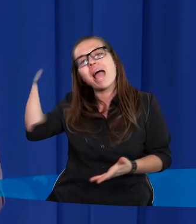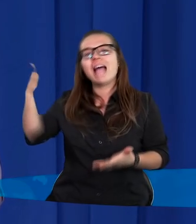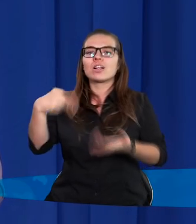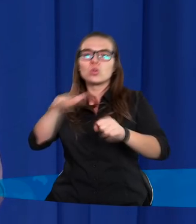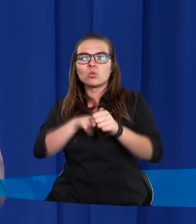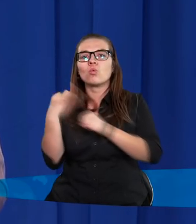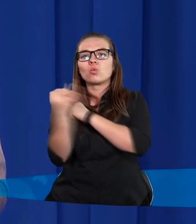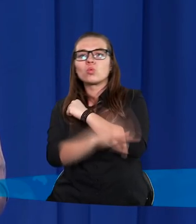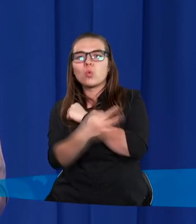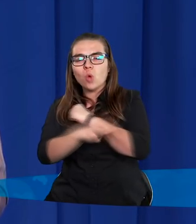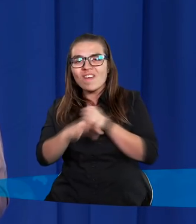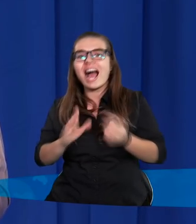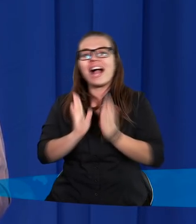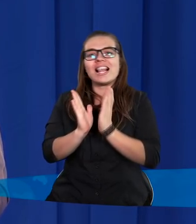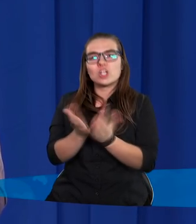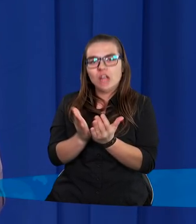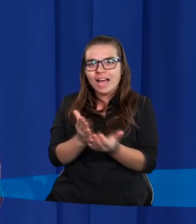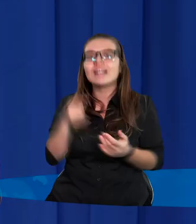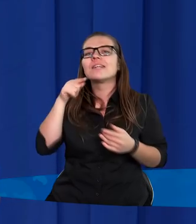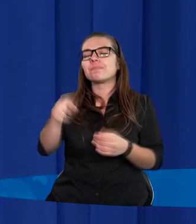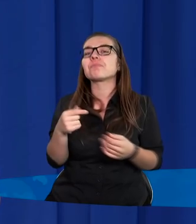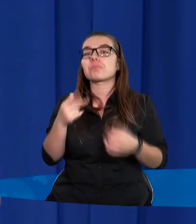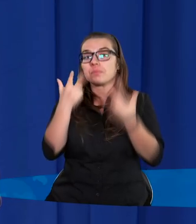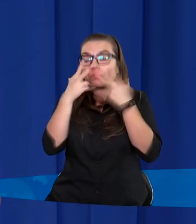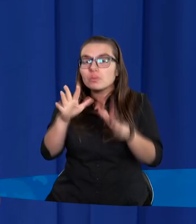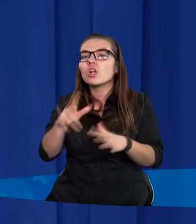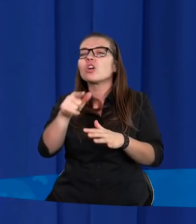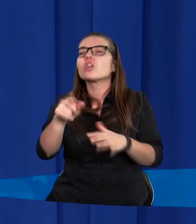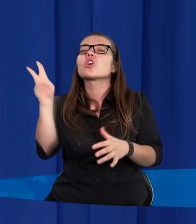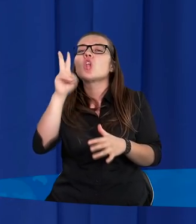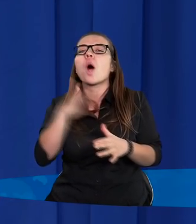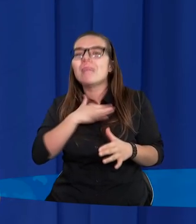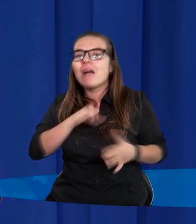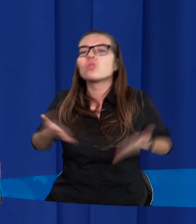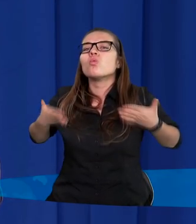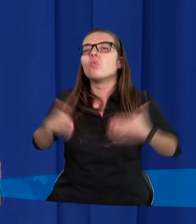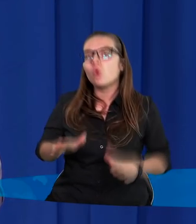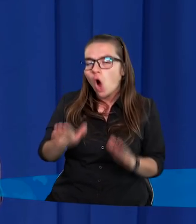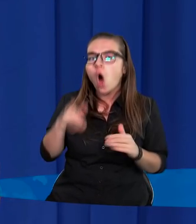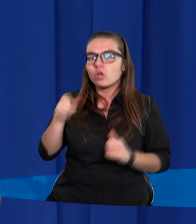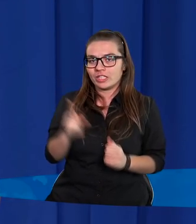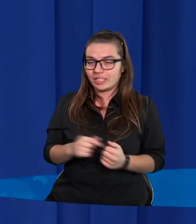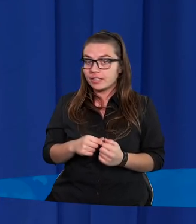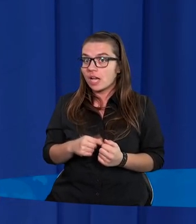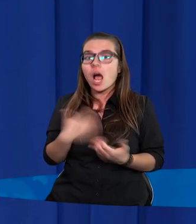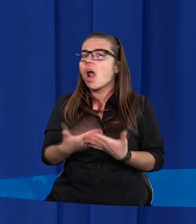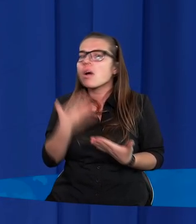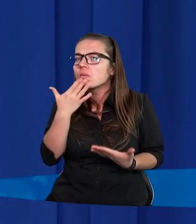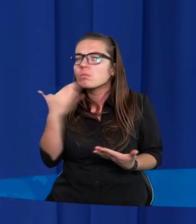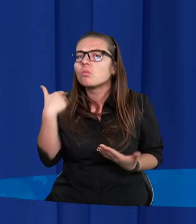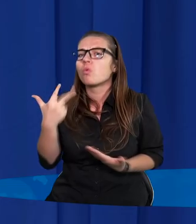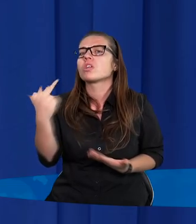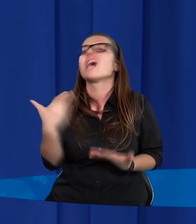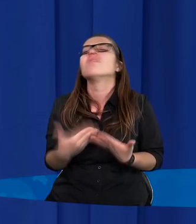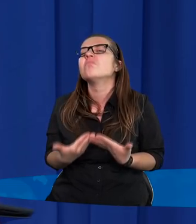księgi i postanowili oddać pokłon komuś szczególnemu, kto miał się urodzić. A dlaczego myślimy, że było